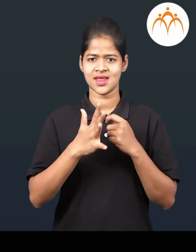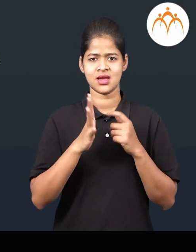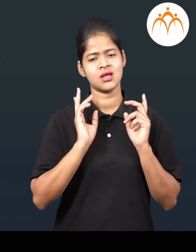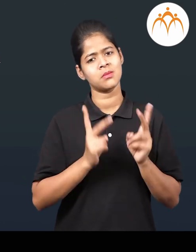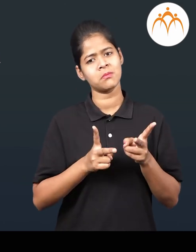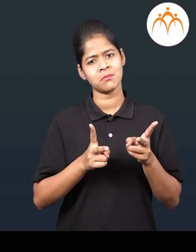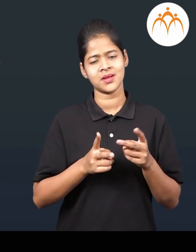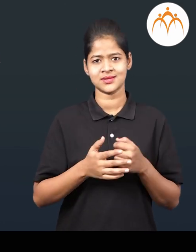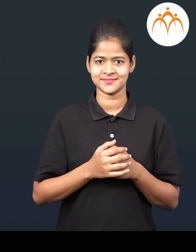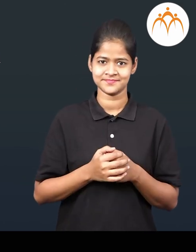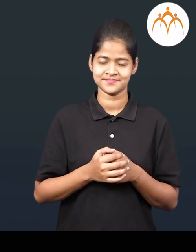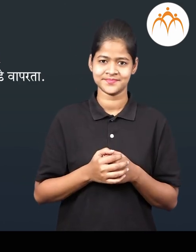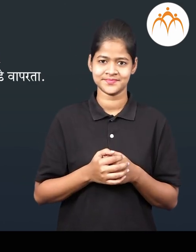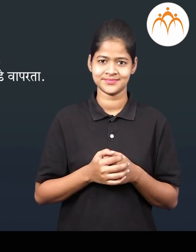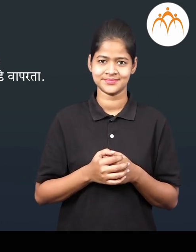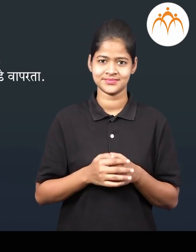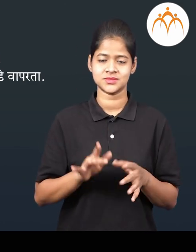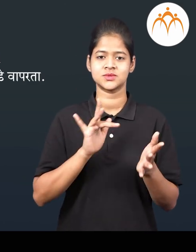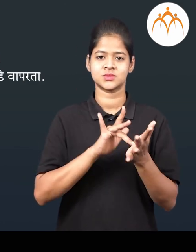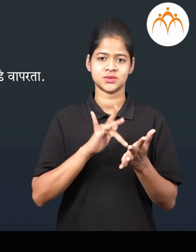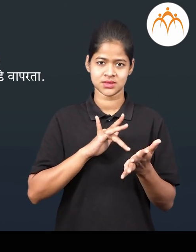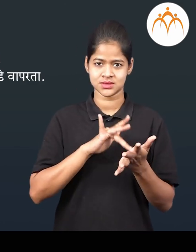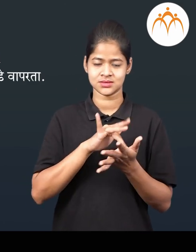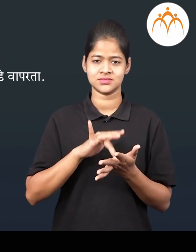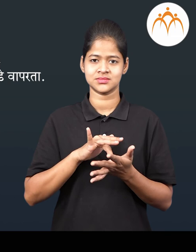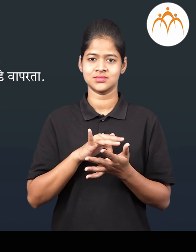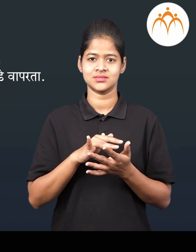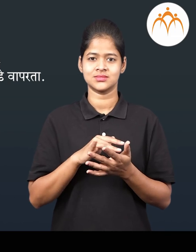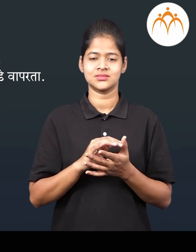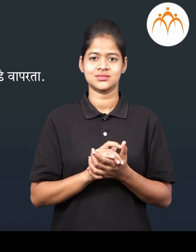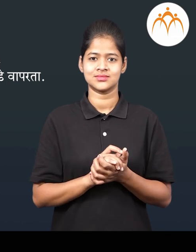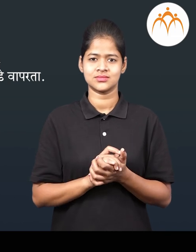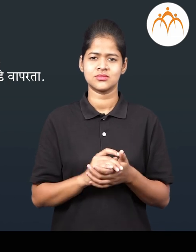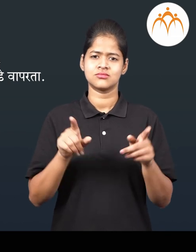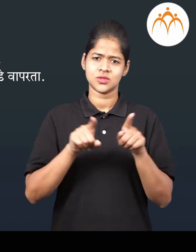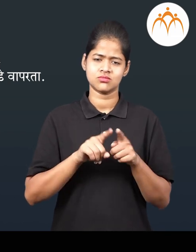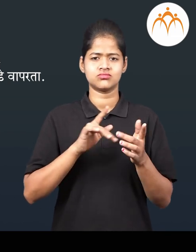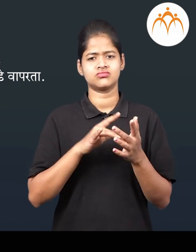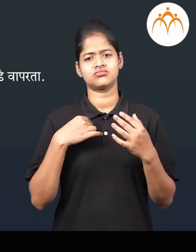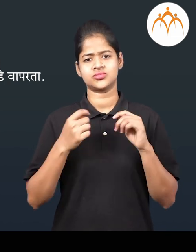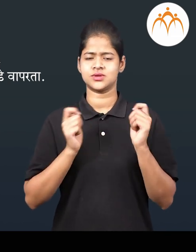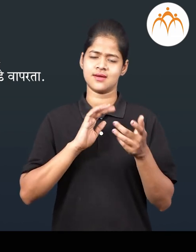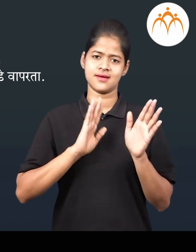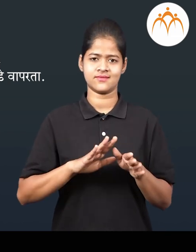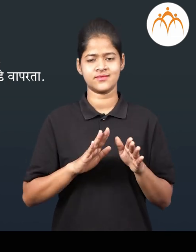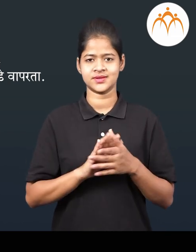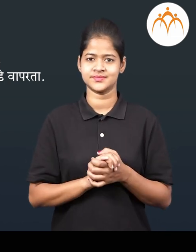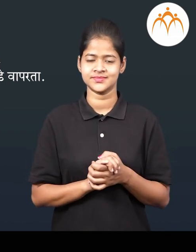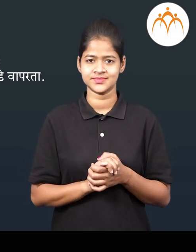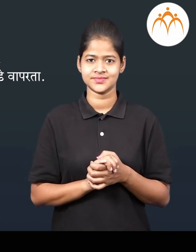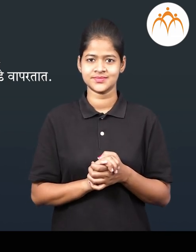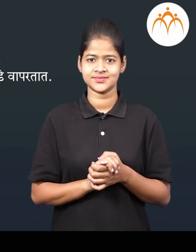बदल होत नाही वेग वेगड़ा ठीकाणी रहानारे लोग वेग वेगड़ा प्रकारचे कपड़े वापरतात